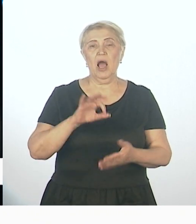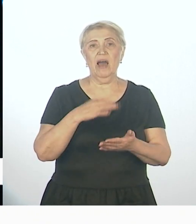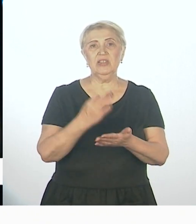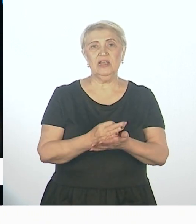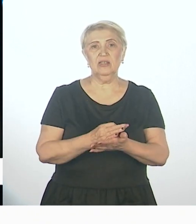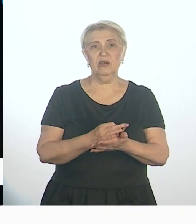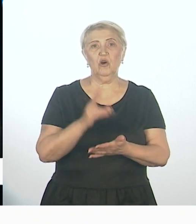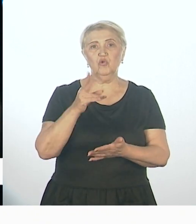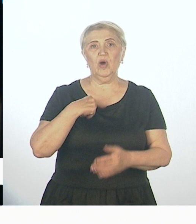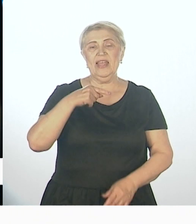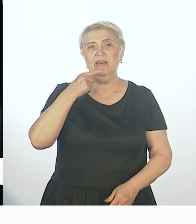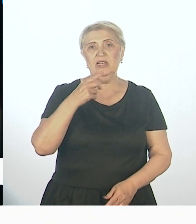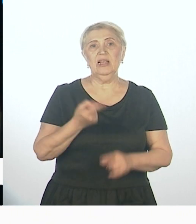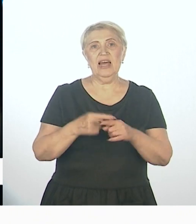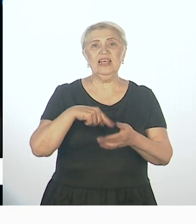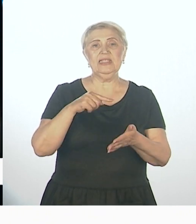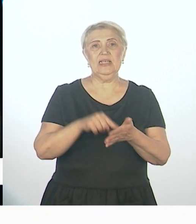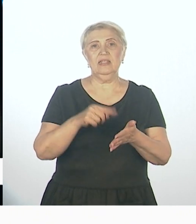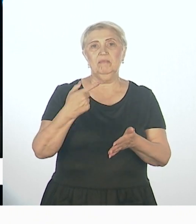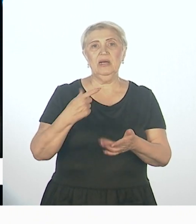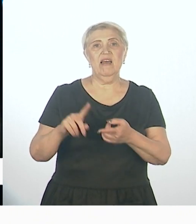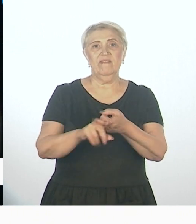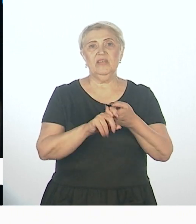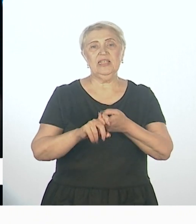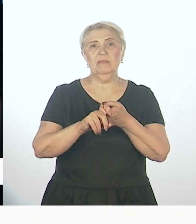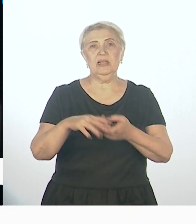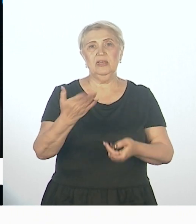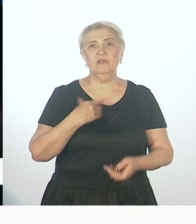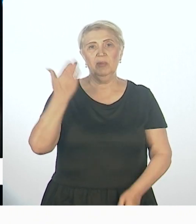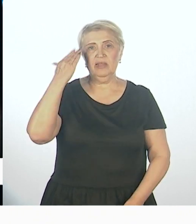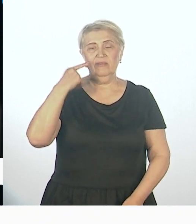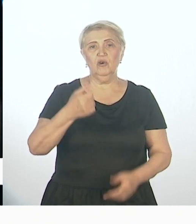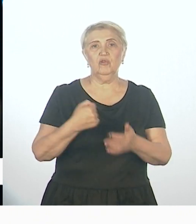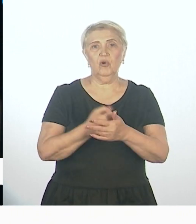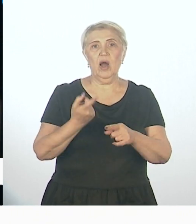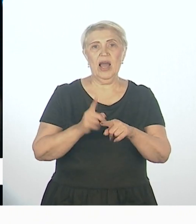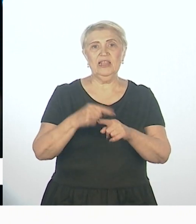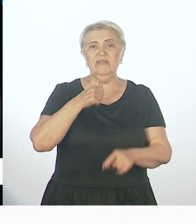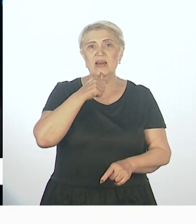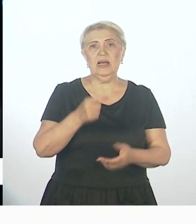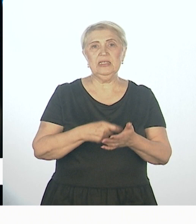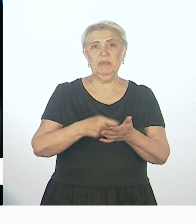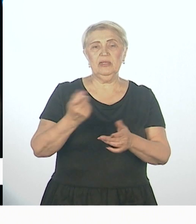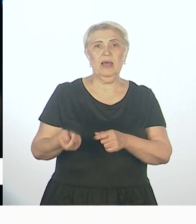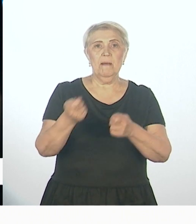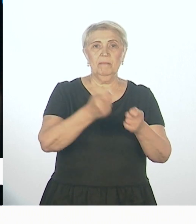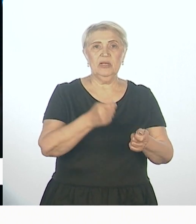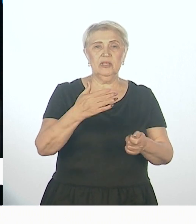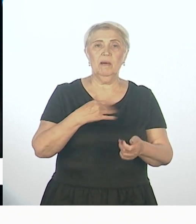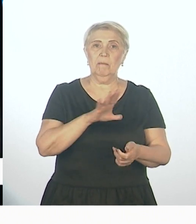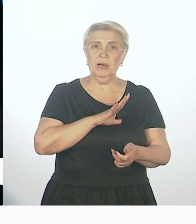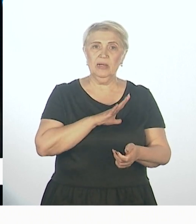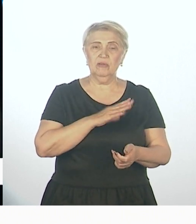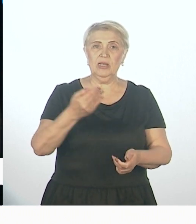не говорил, это центр. И мы взаимодействуем давно. До этого эксперты приезжали значительное время